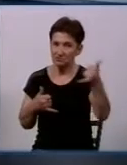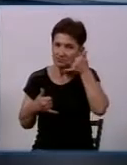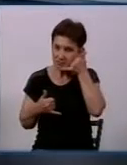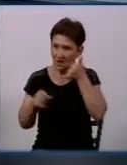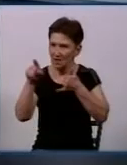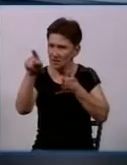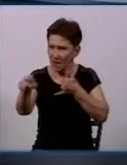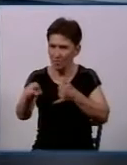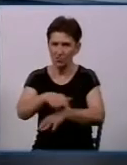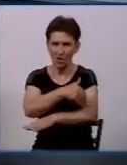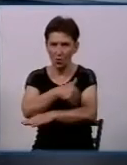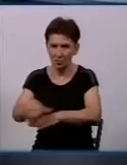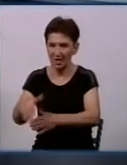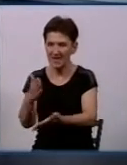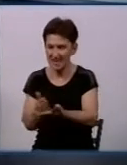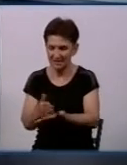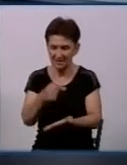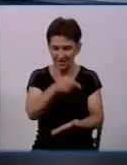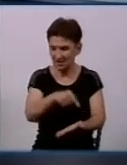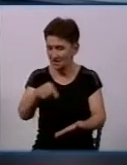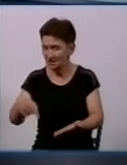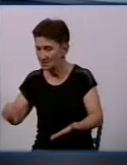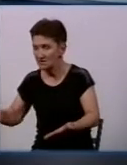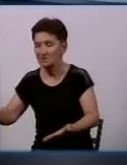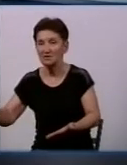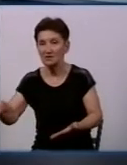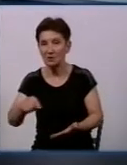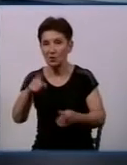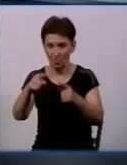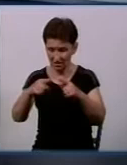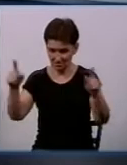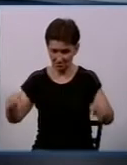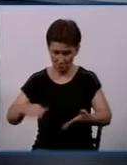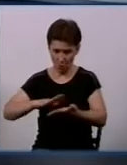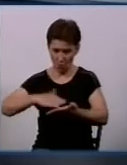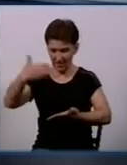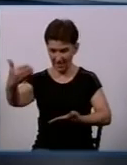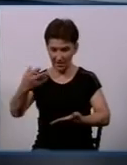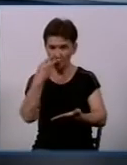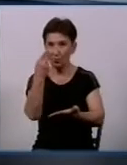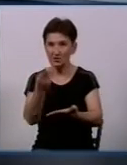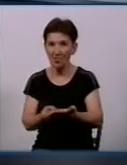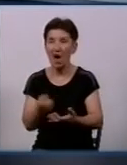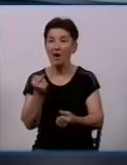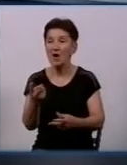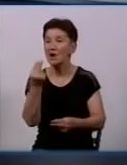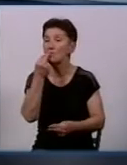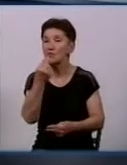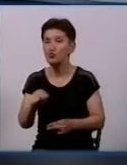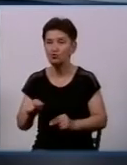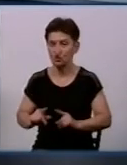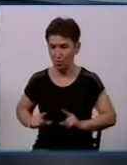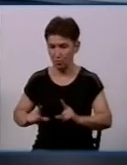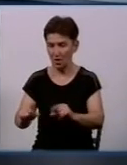вулиці знаходиться такий-то гідрант, начальник Карула ще може взяти планшет, відкрити, чітко подивитися, як туди краще під'їхати, з якої